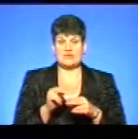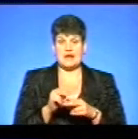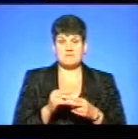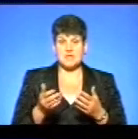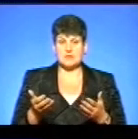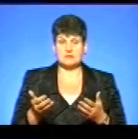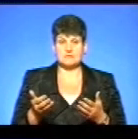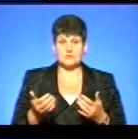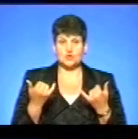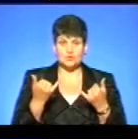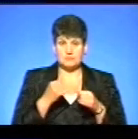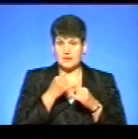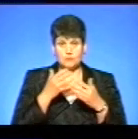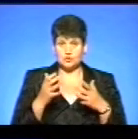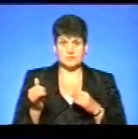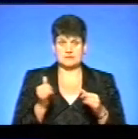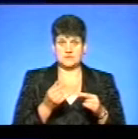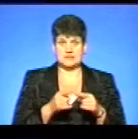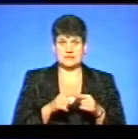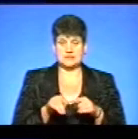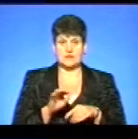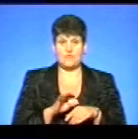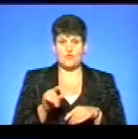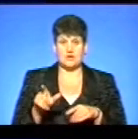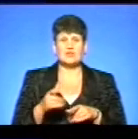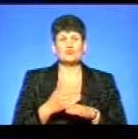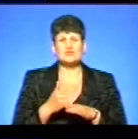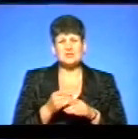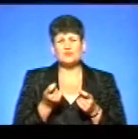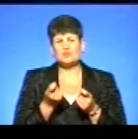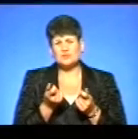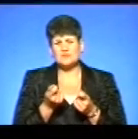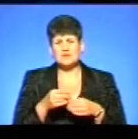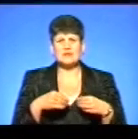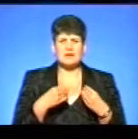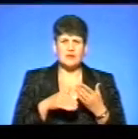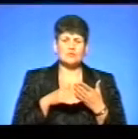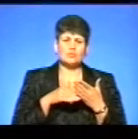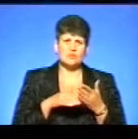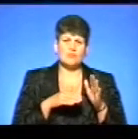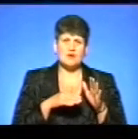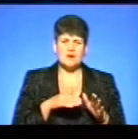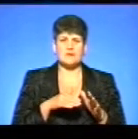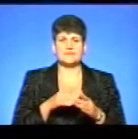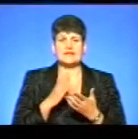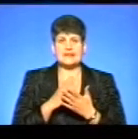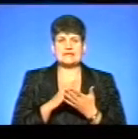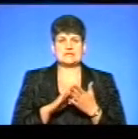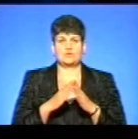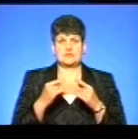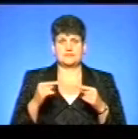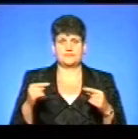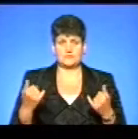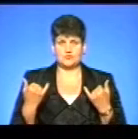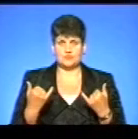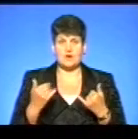ну, сьогодні ми ж не можемо забезпечити таких хворих. Все рівно, ми якусь частину десь щось там даємо, їм допомагаємо. Тобто, ну, є ситуація сьогодні. Але